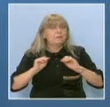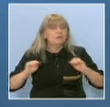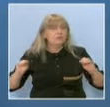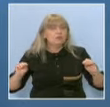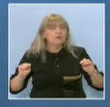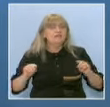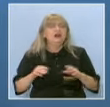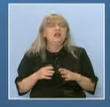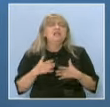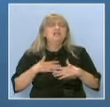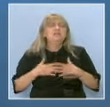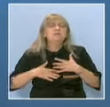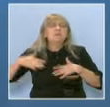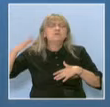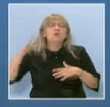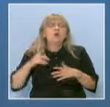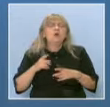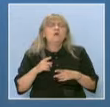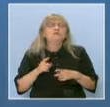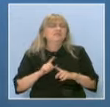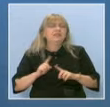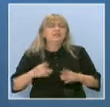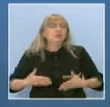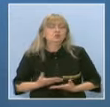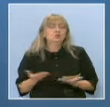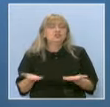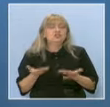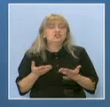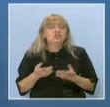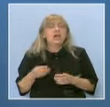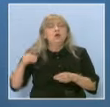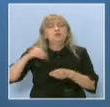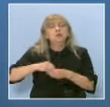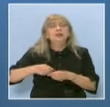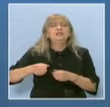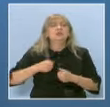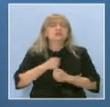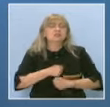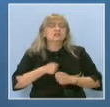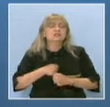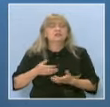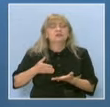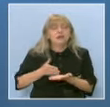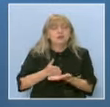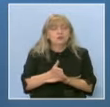това, че е наблъскан с толкова излишни неща, които допълнително затруднява процеса на събиране на тази информация, когато